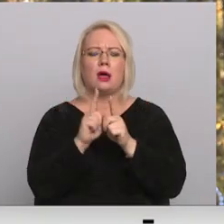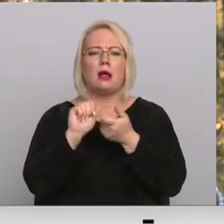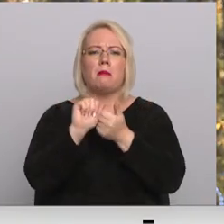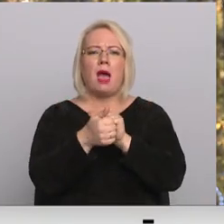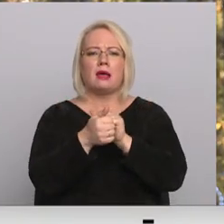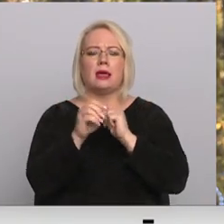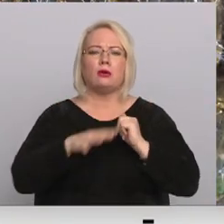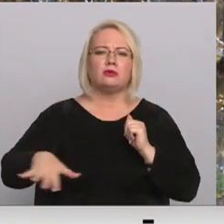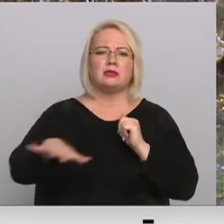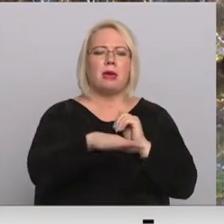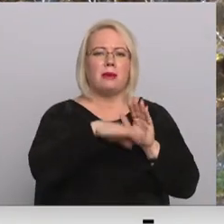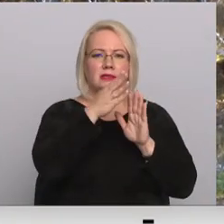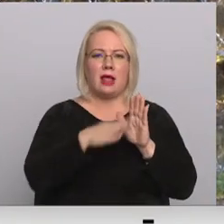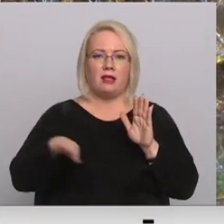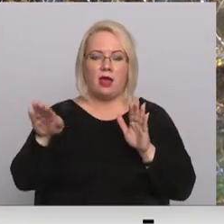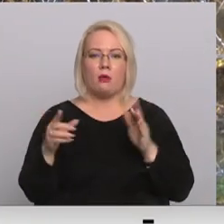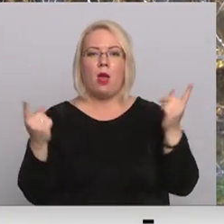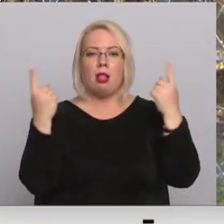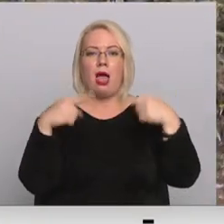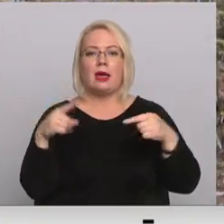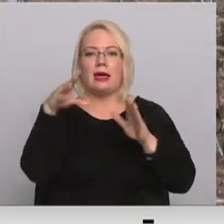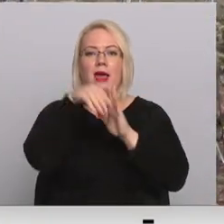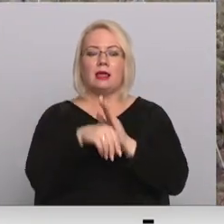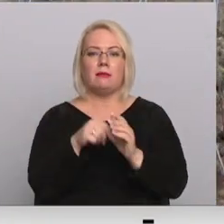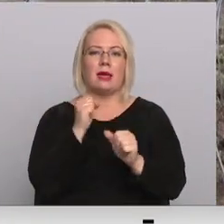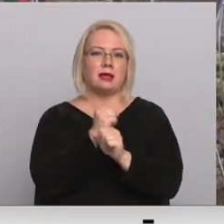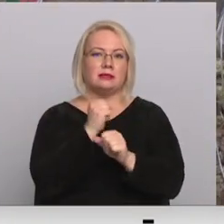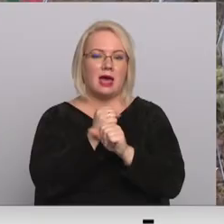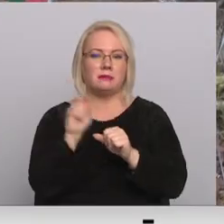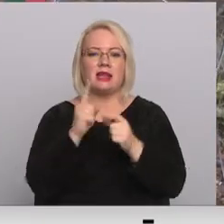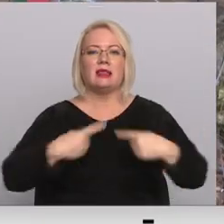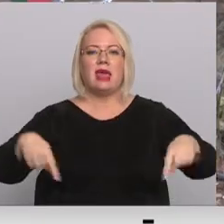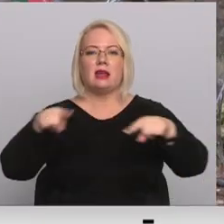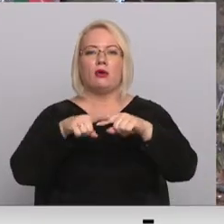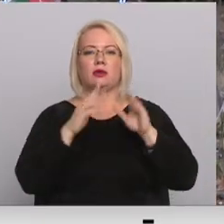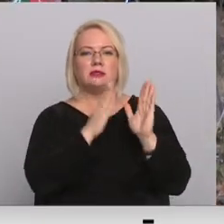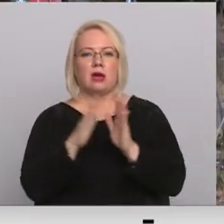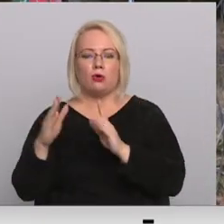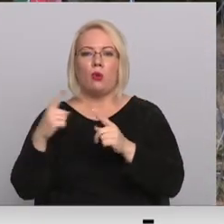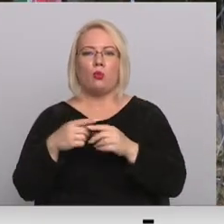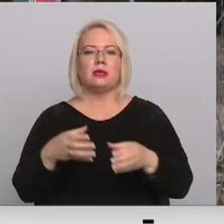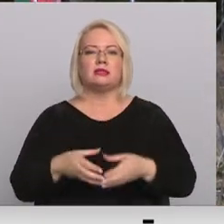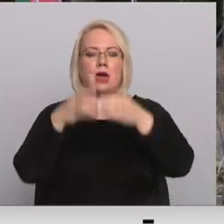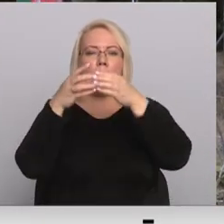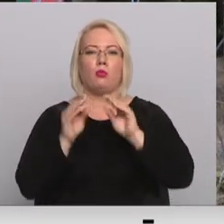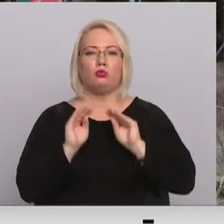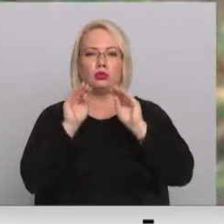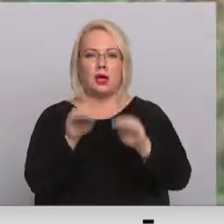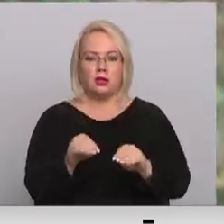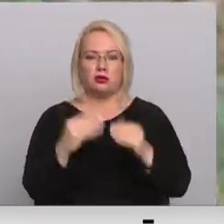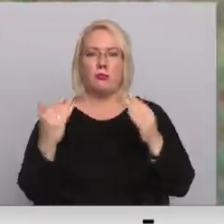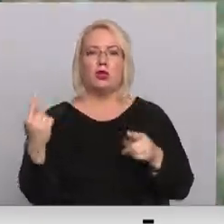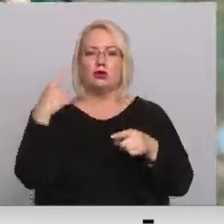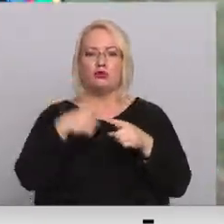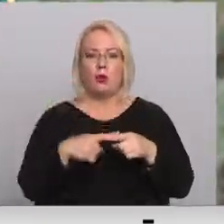zemes reliefu. Laikietilpīgākais darbs ir teritorijas sagatavošana un stabu uzstādīšana, taču šoreiz tas